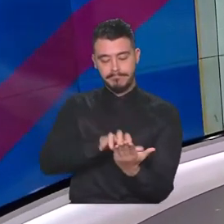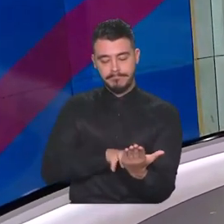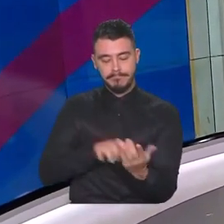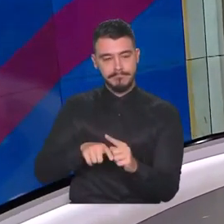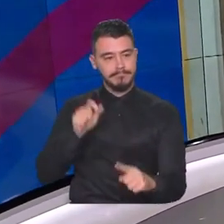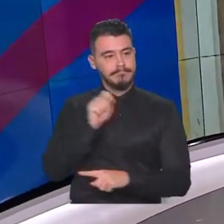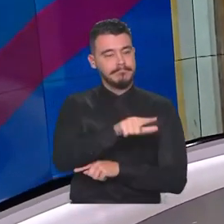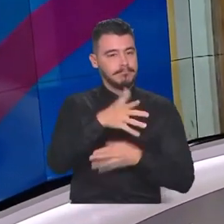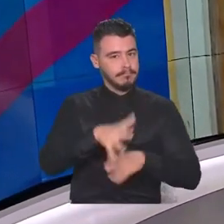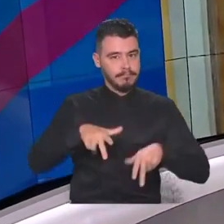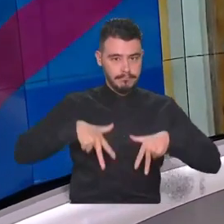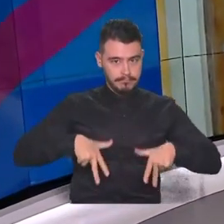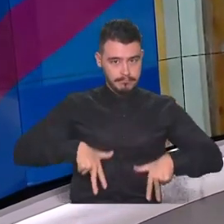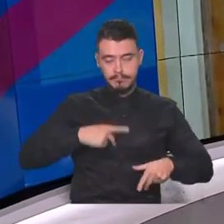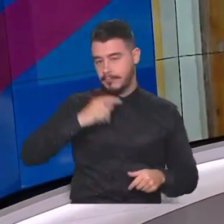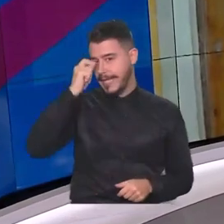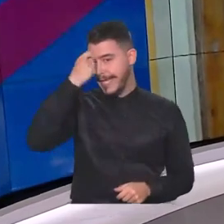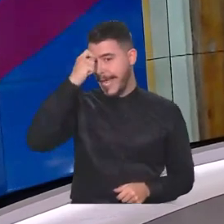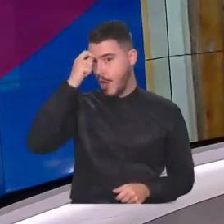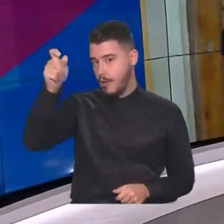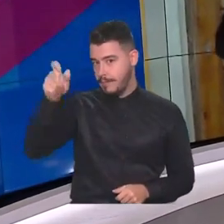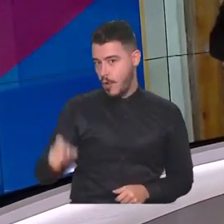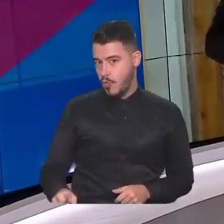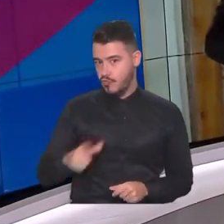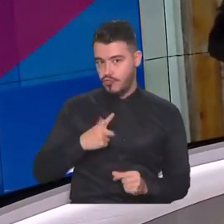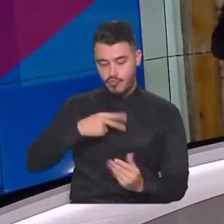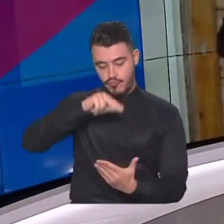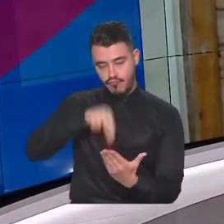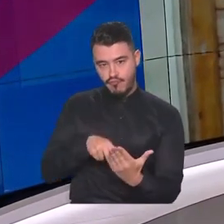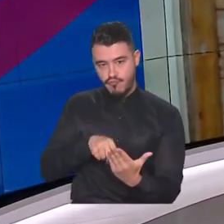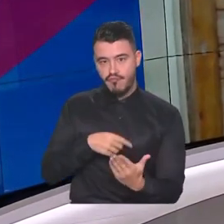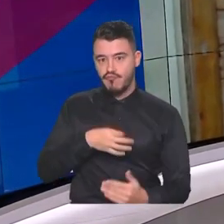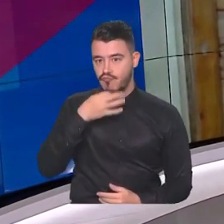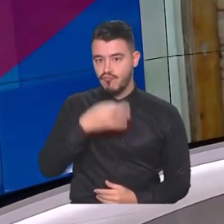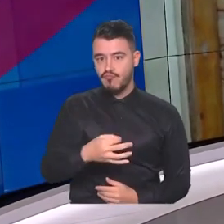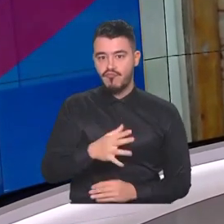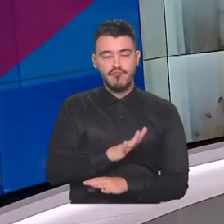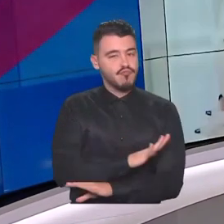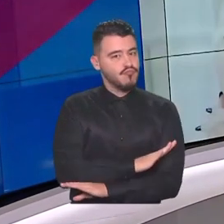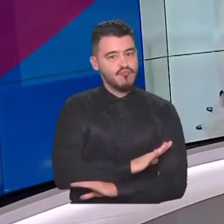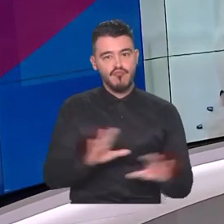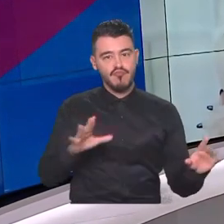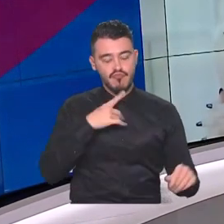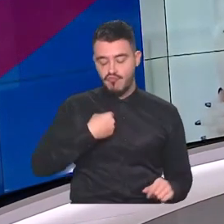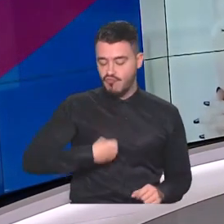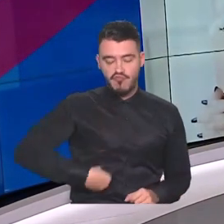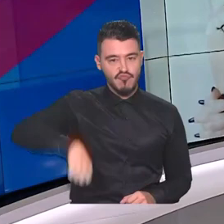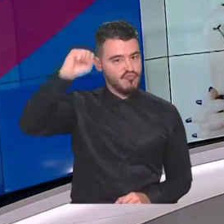υπογράφει ο κύριος Ιερόνυμος και τάσεται κατά του πολιτικού γάμου και